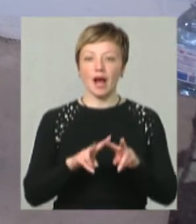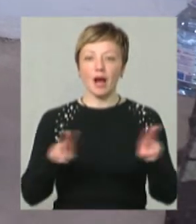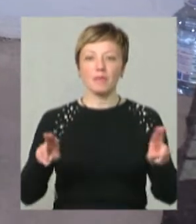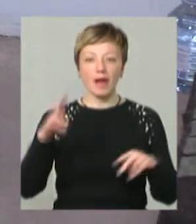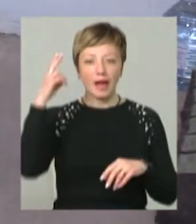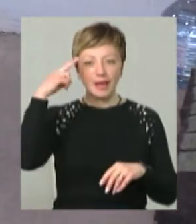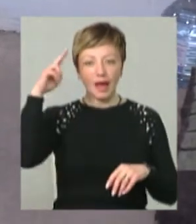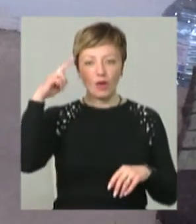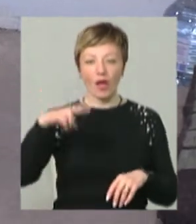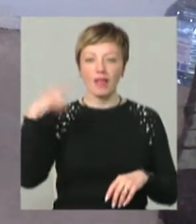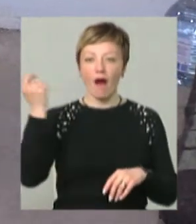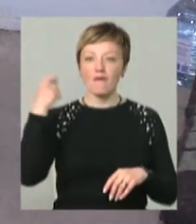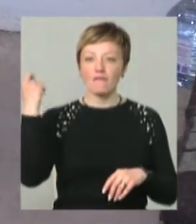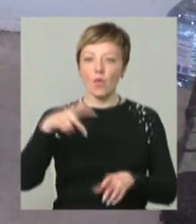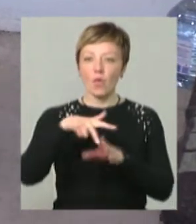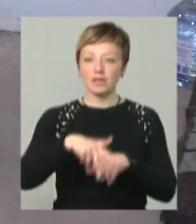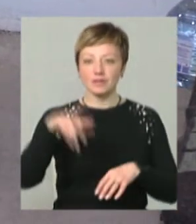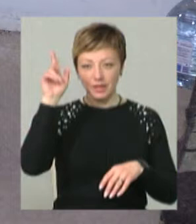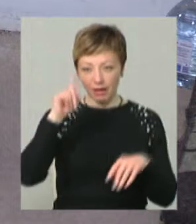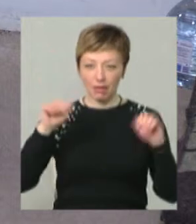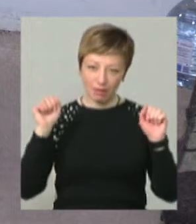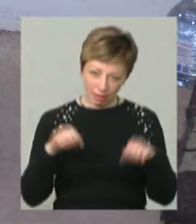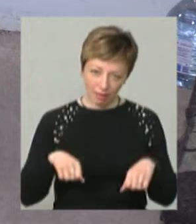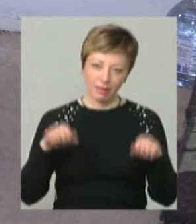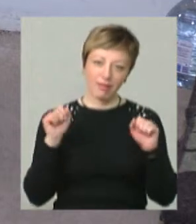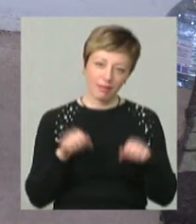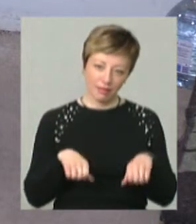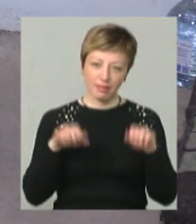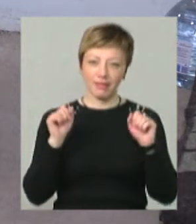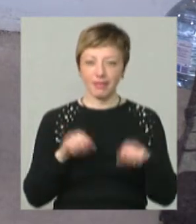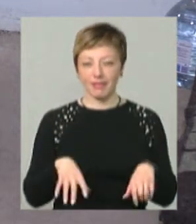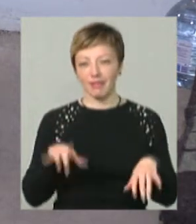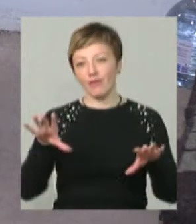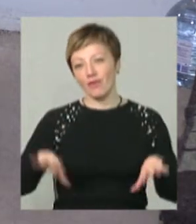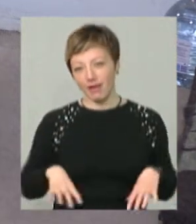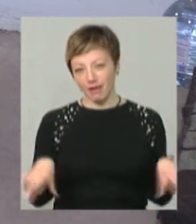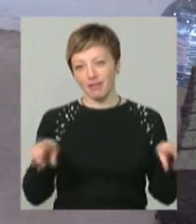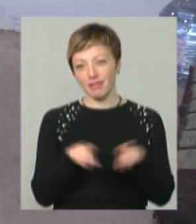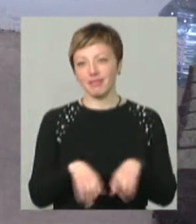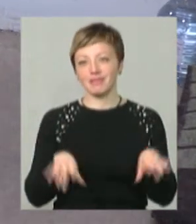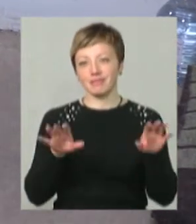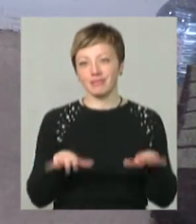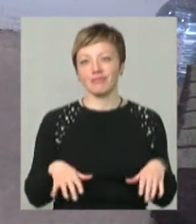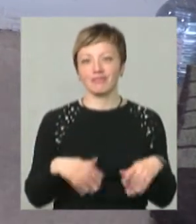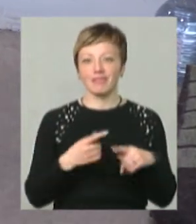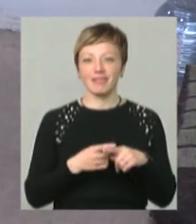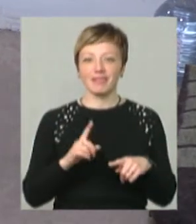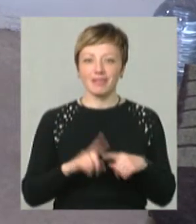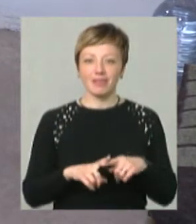возі їде в селі. Він дрімає, коняка теж отак дрімає, плететься. Він так от